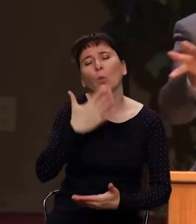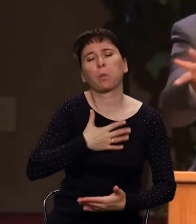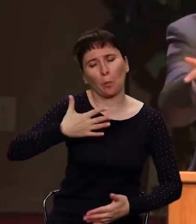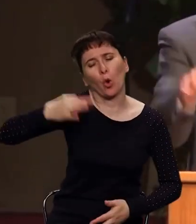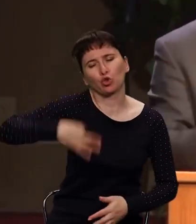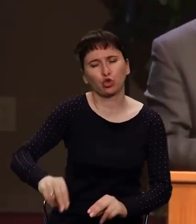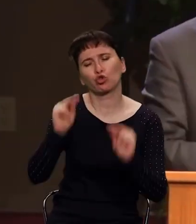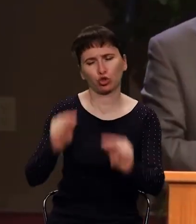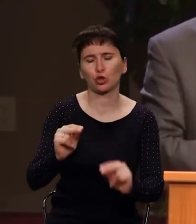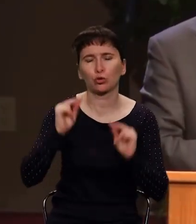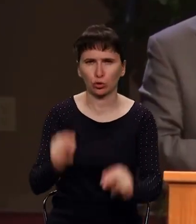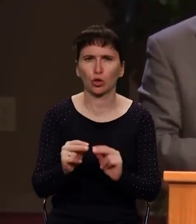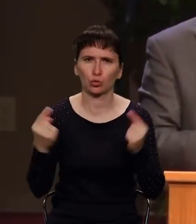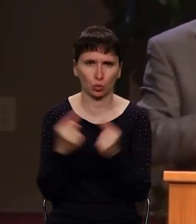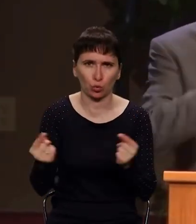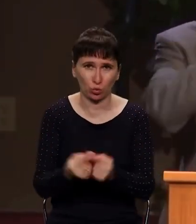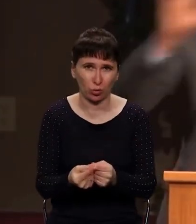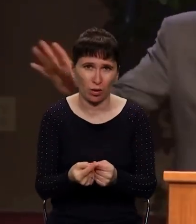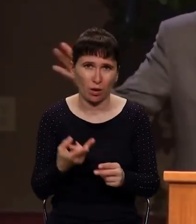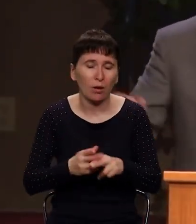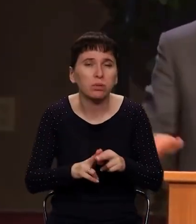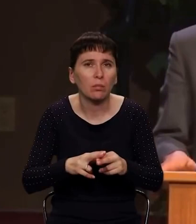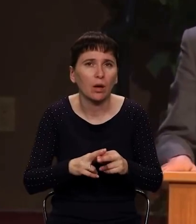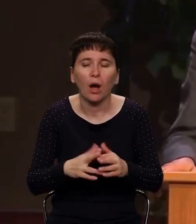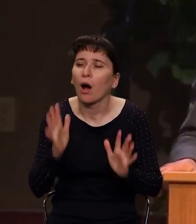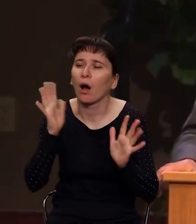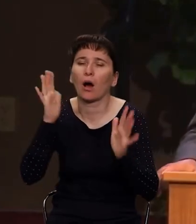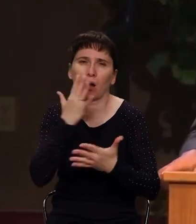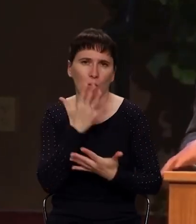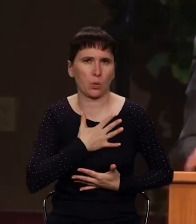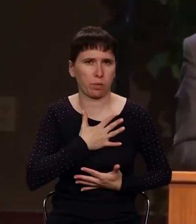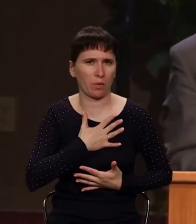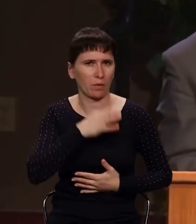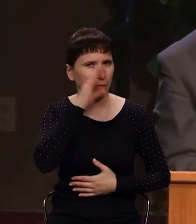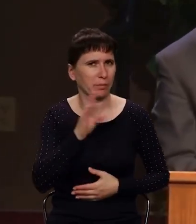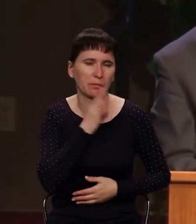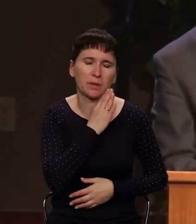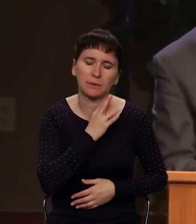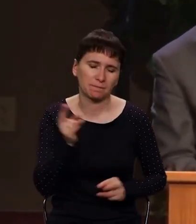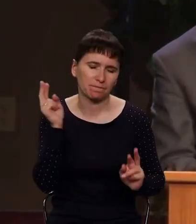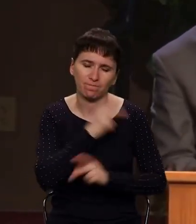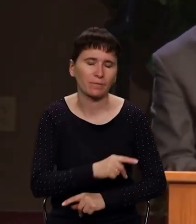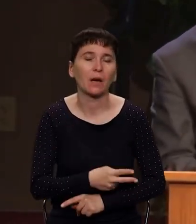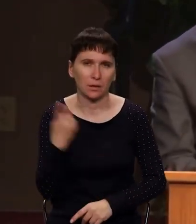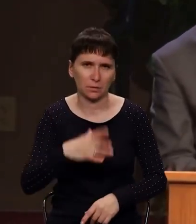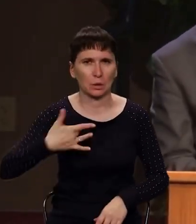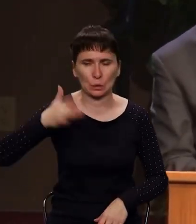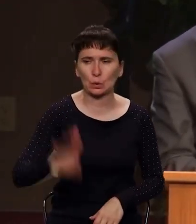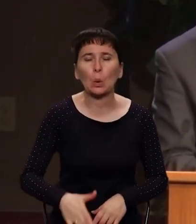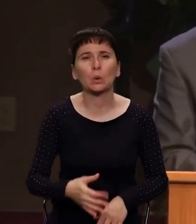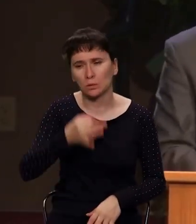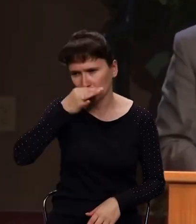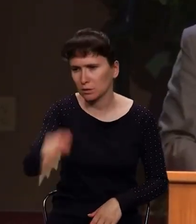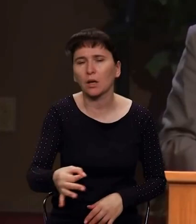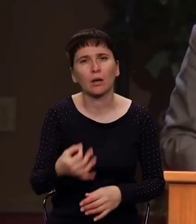верим всему, что этот человек говорит. Почему? Потому что я без ума от него. Это неправильно. Это